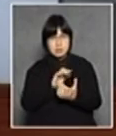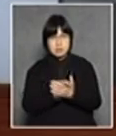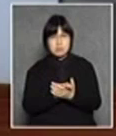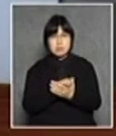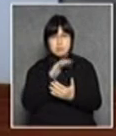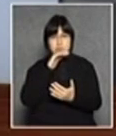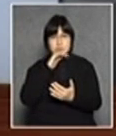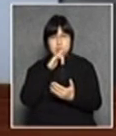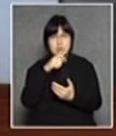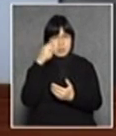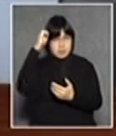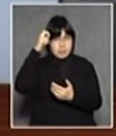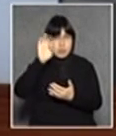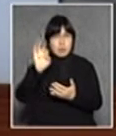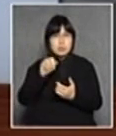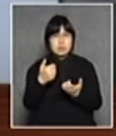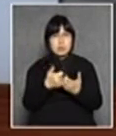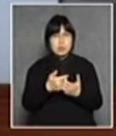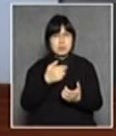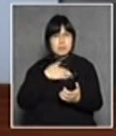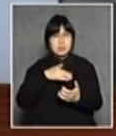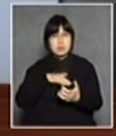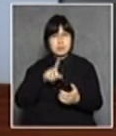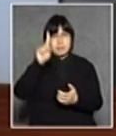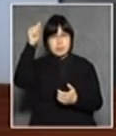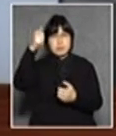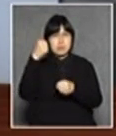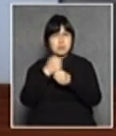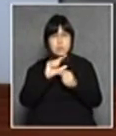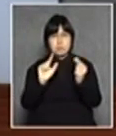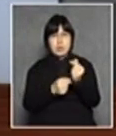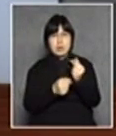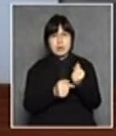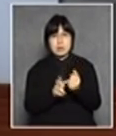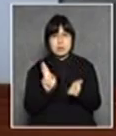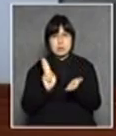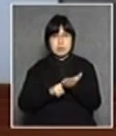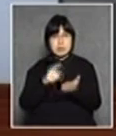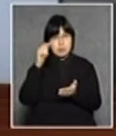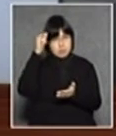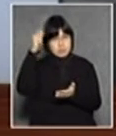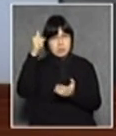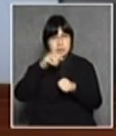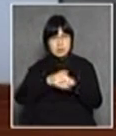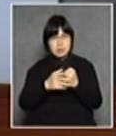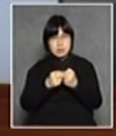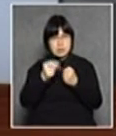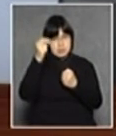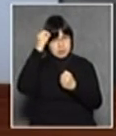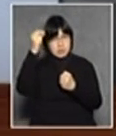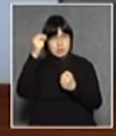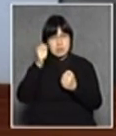如果沒有理性就無需要數學的上帝都整理了你相信他六天做了一個世界接著第七天休息